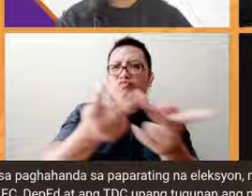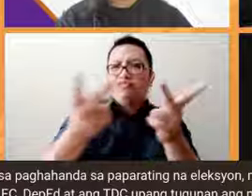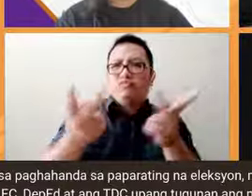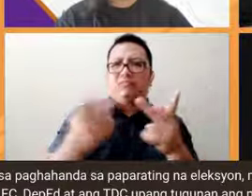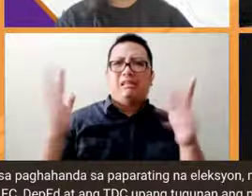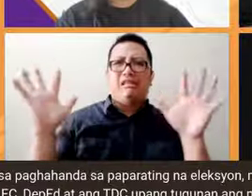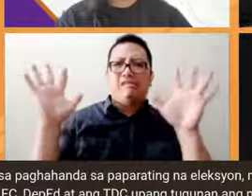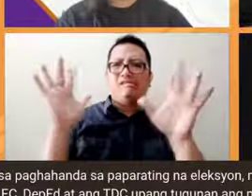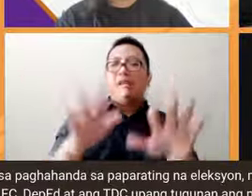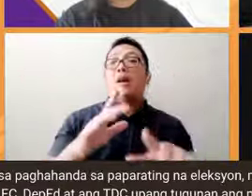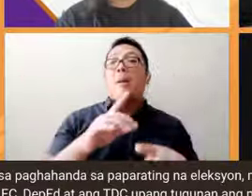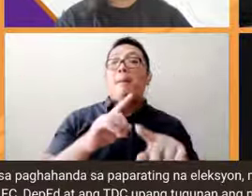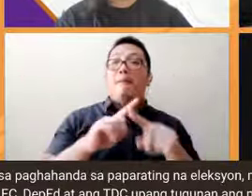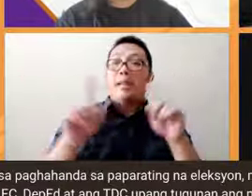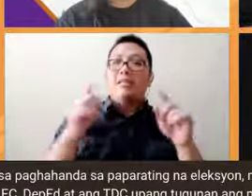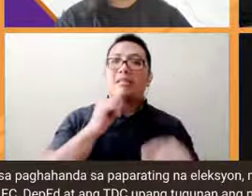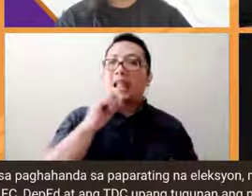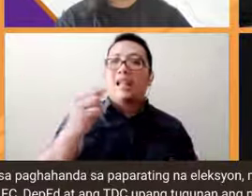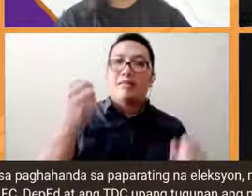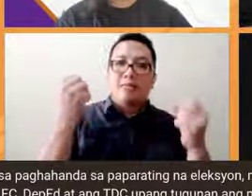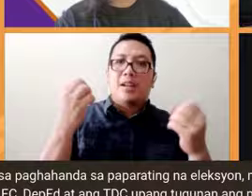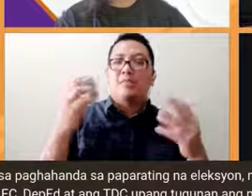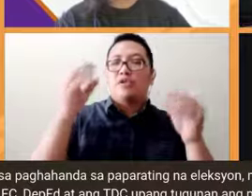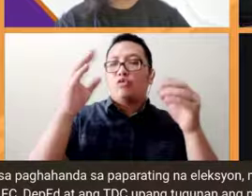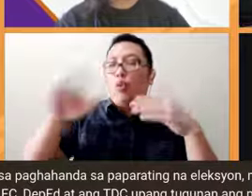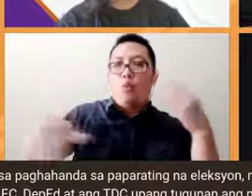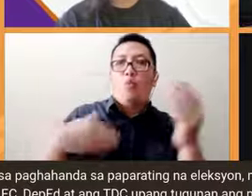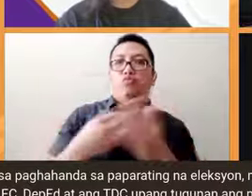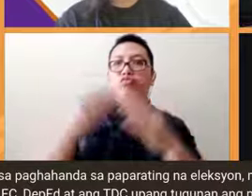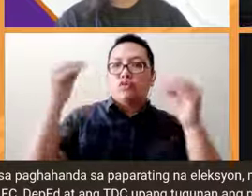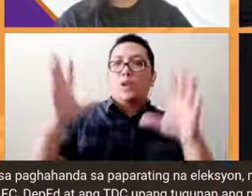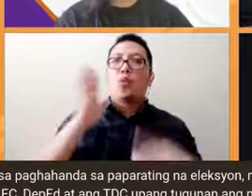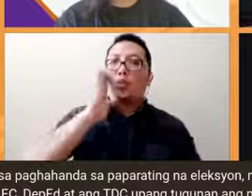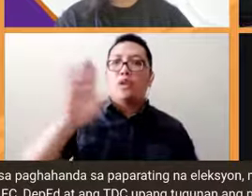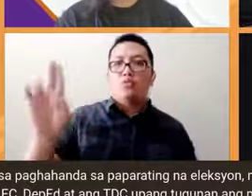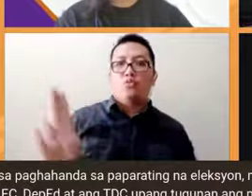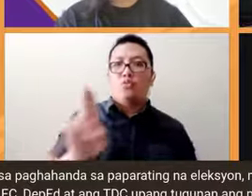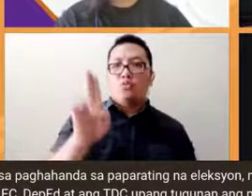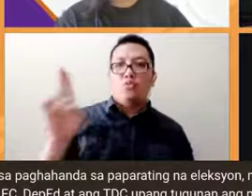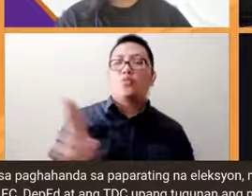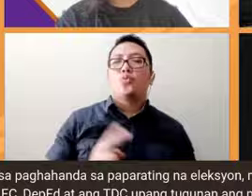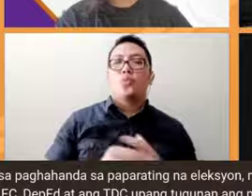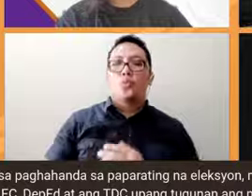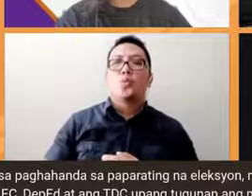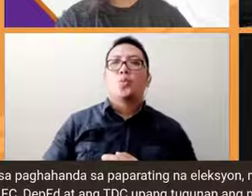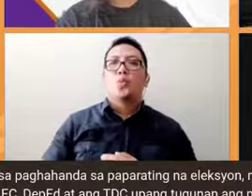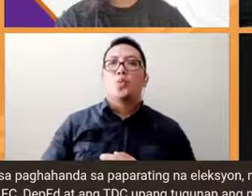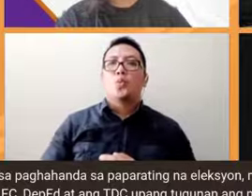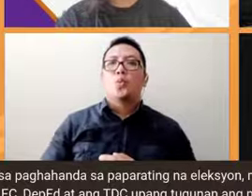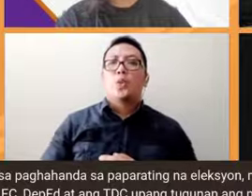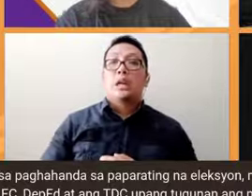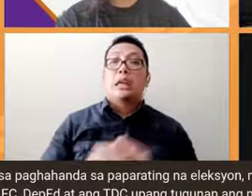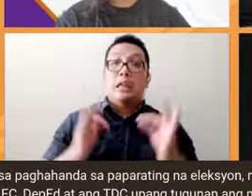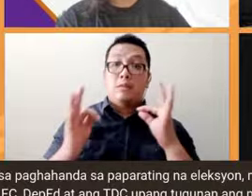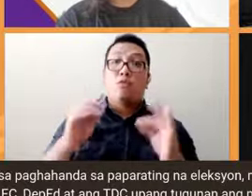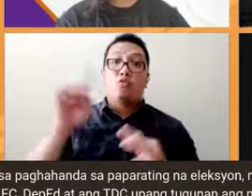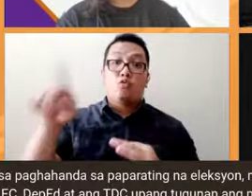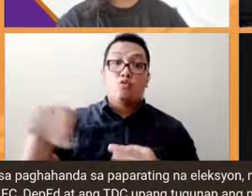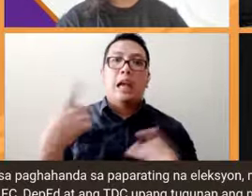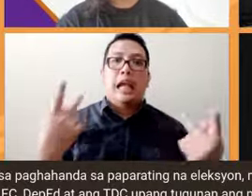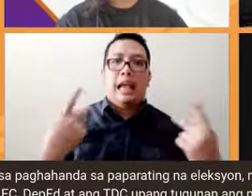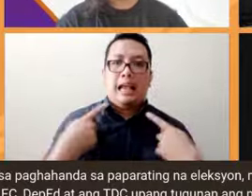least ngayon hindi naman lahat ng teachers natin may utilize realize so pag nagkaroon lamang po tayo